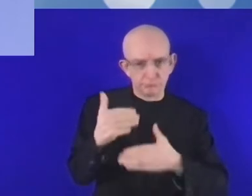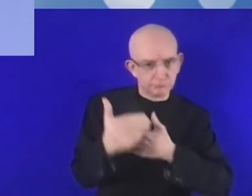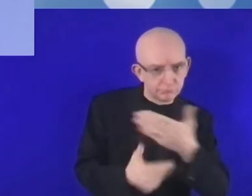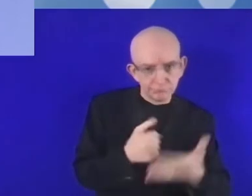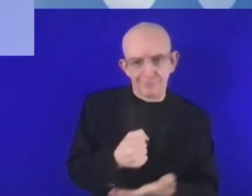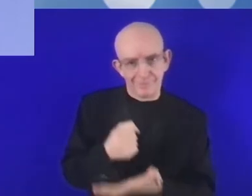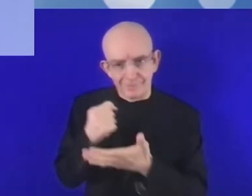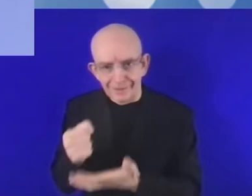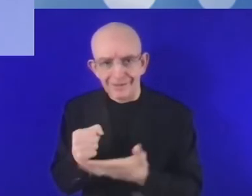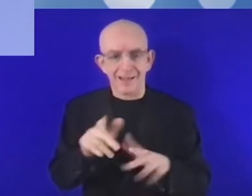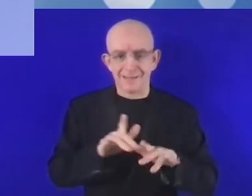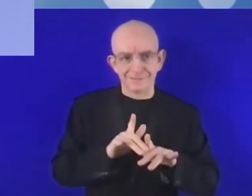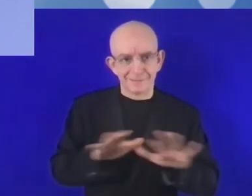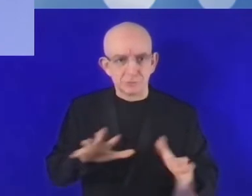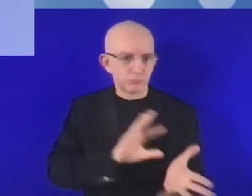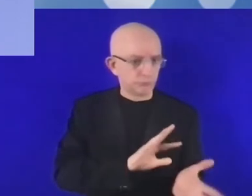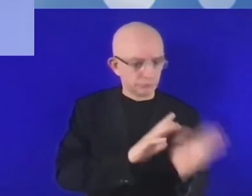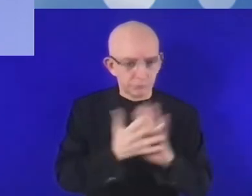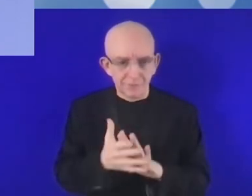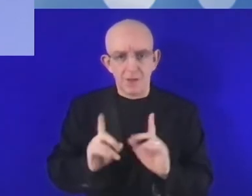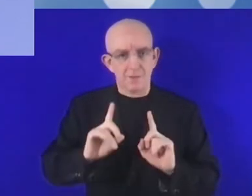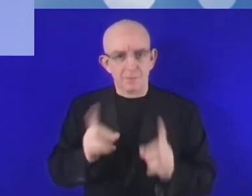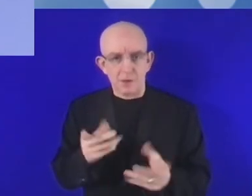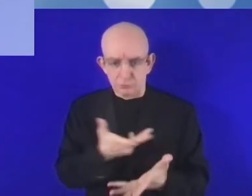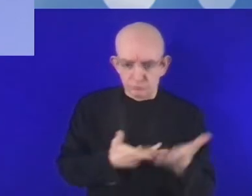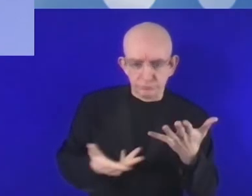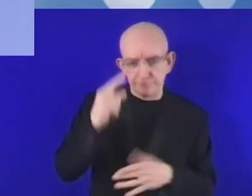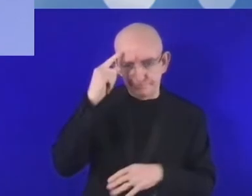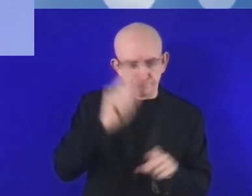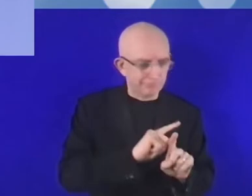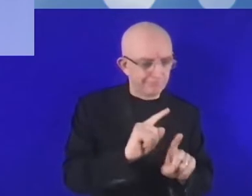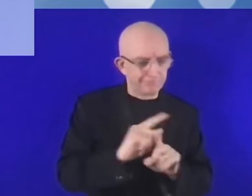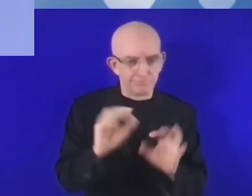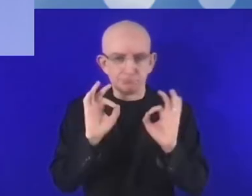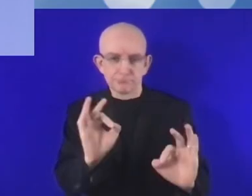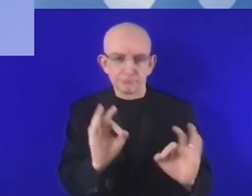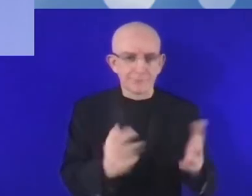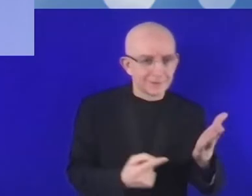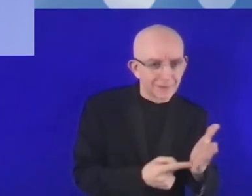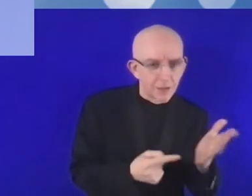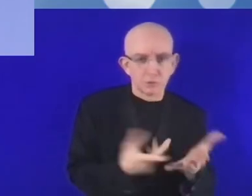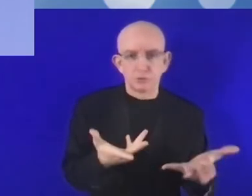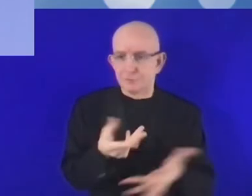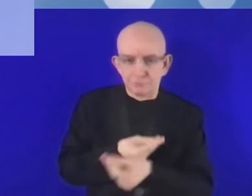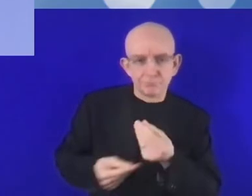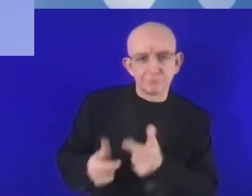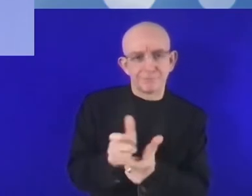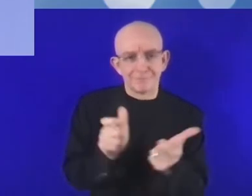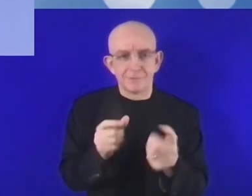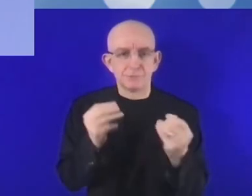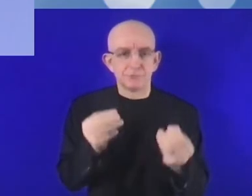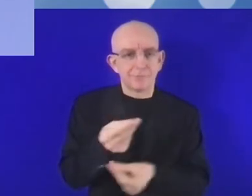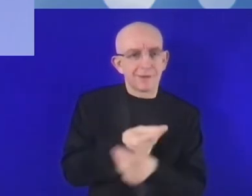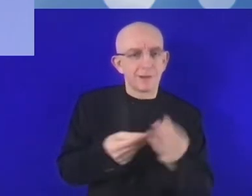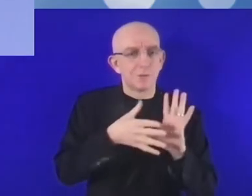nie będziemy w stanie odnieść sukcesu. Jeśli chodzi o interwencje regulacyjne, transformacja